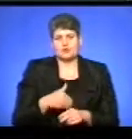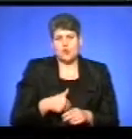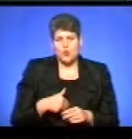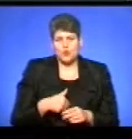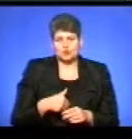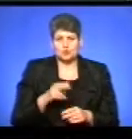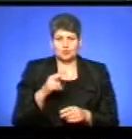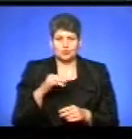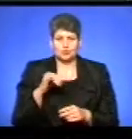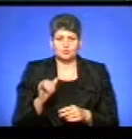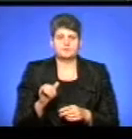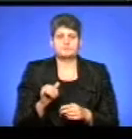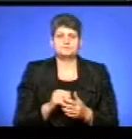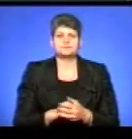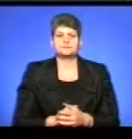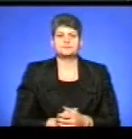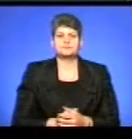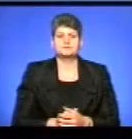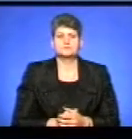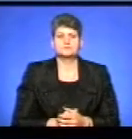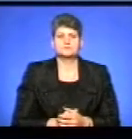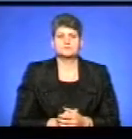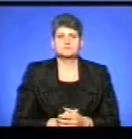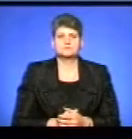Тернопільської організації «Сум» Леся Голик.